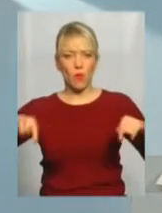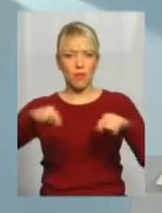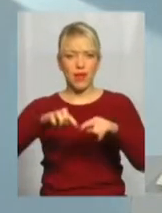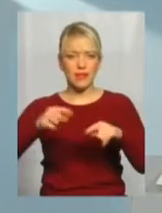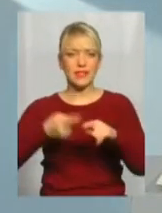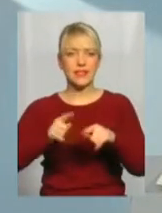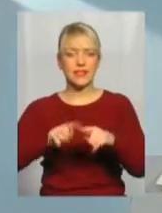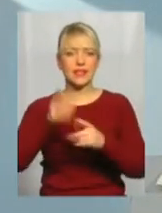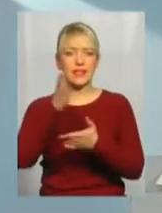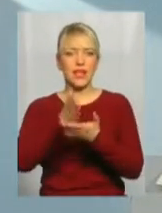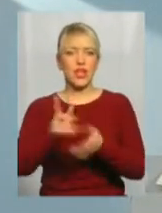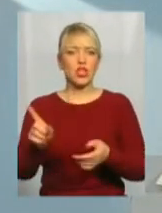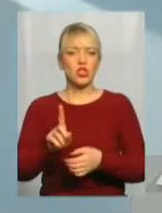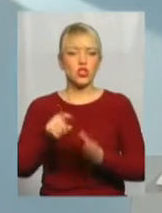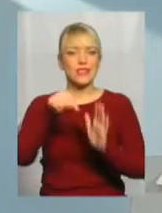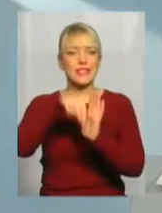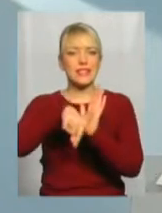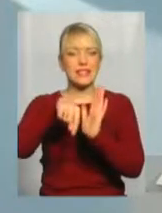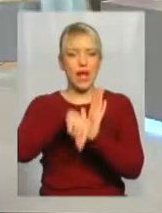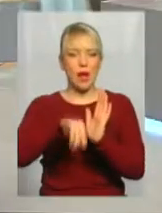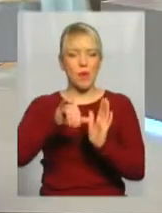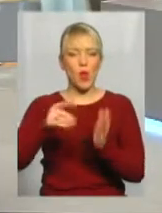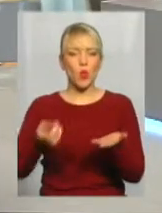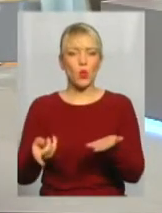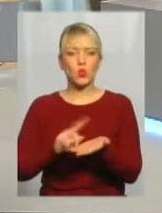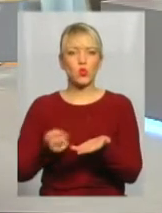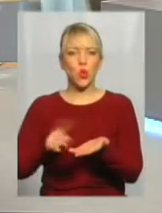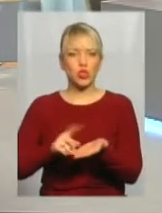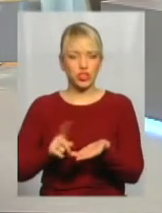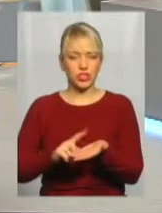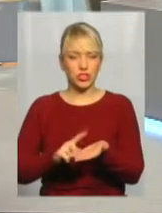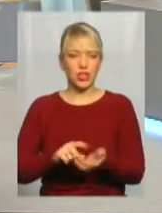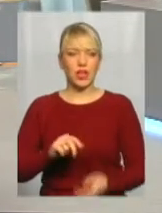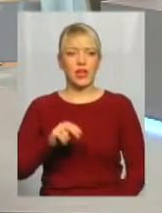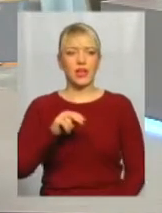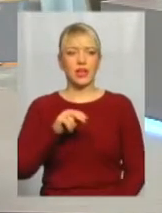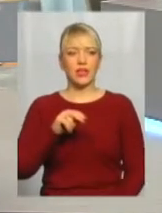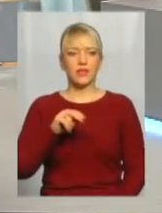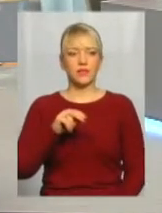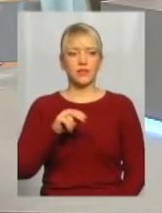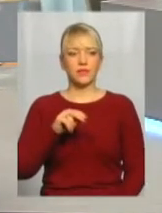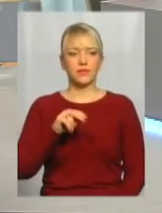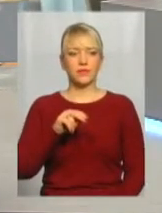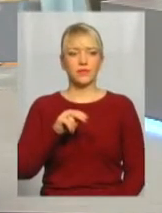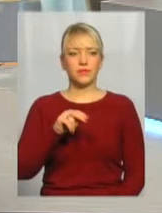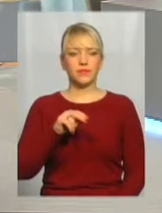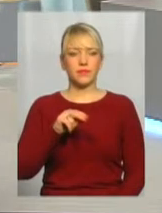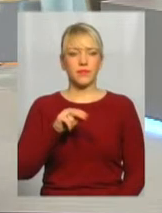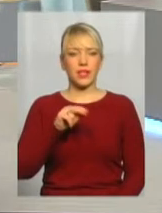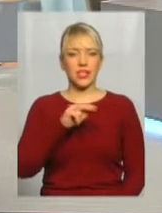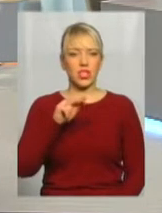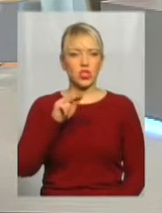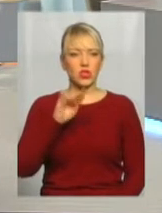саме у зошит Петра